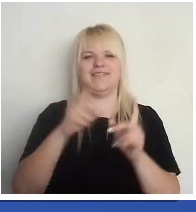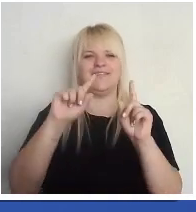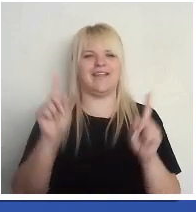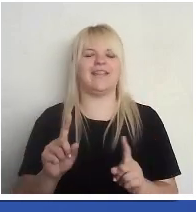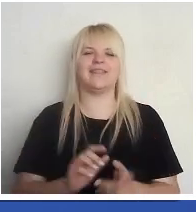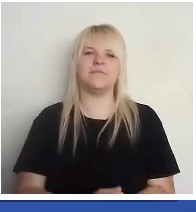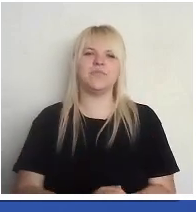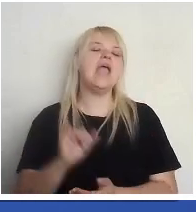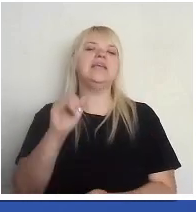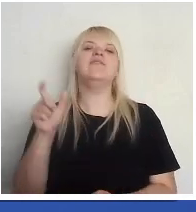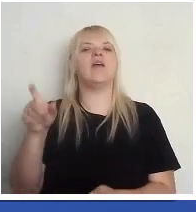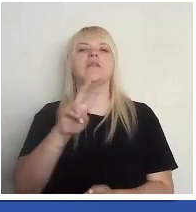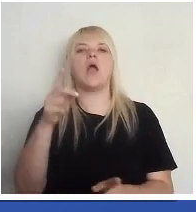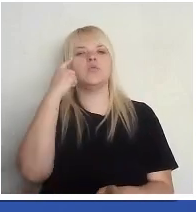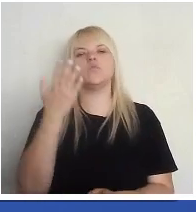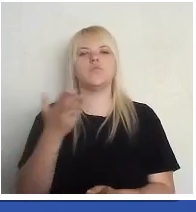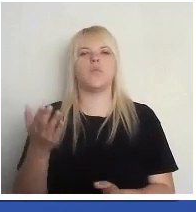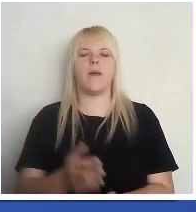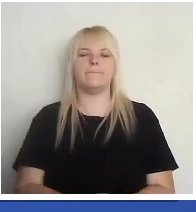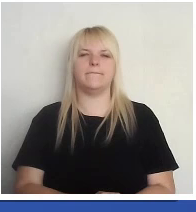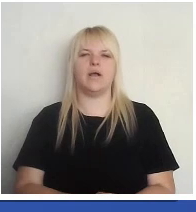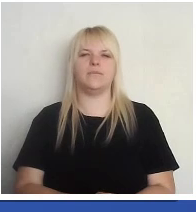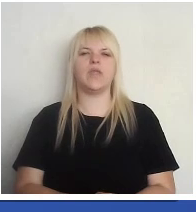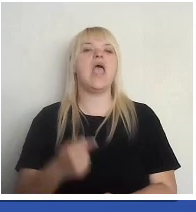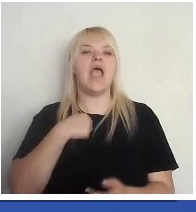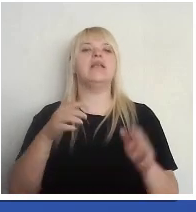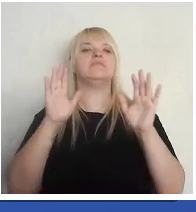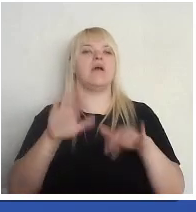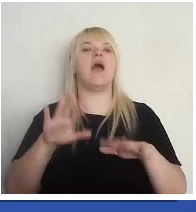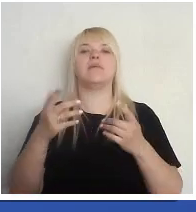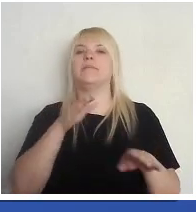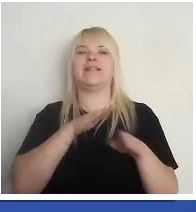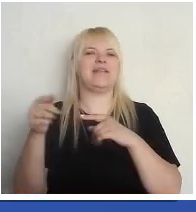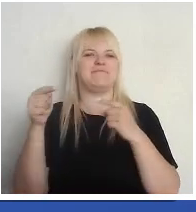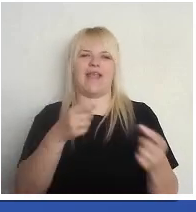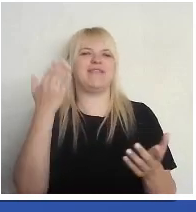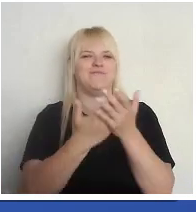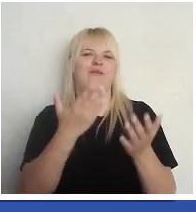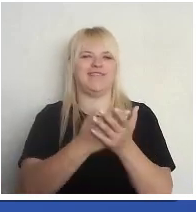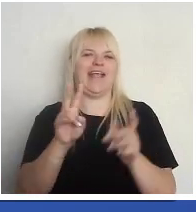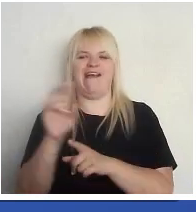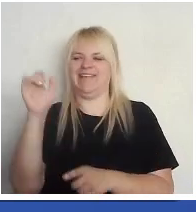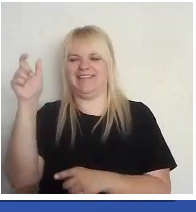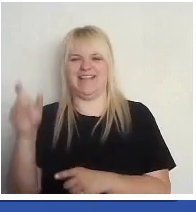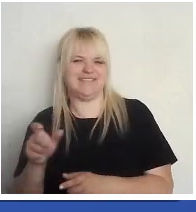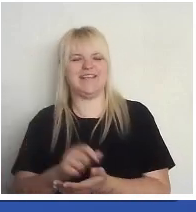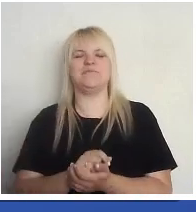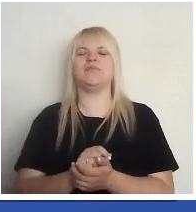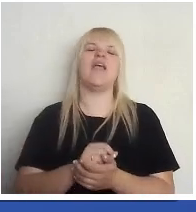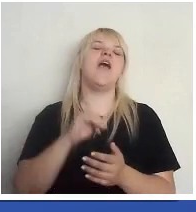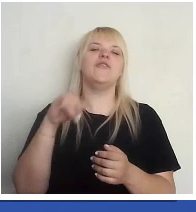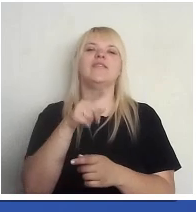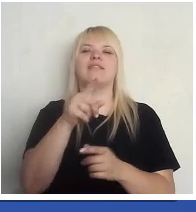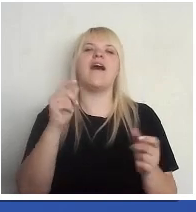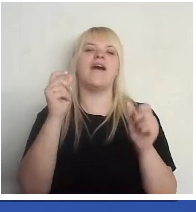Ivete, kā tu domā? Esmu pāri, pilnīgi pretēja motivācija nekā Inesei. No tādā nozīmē,